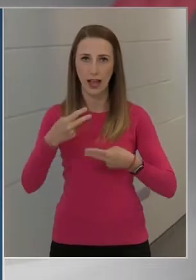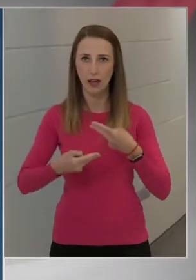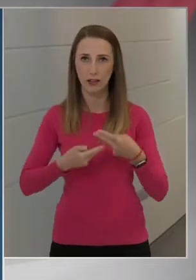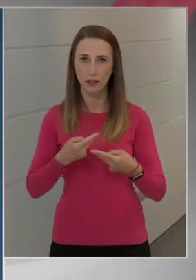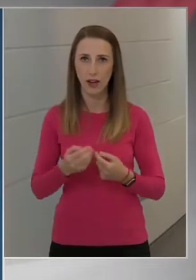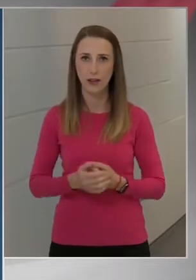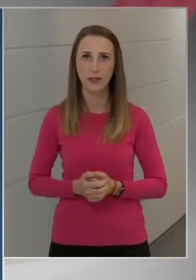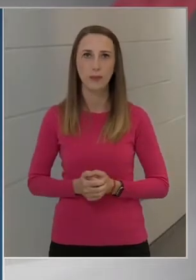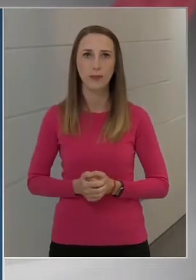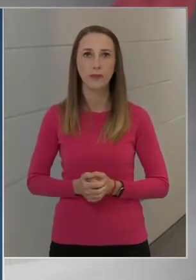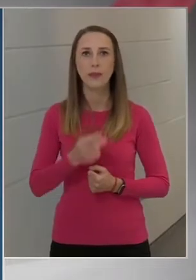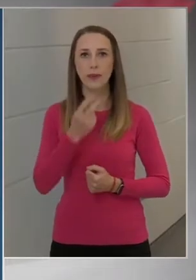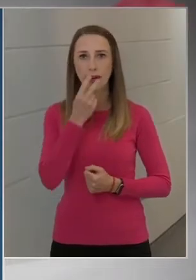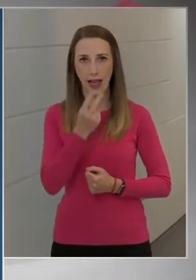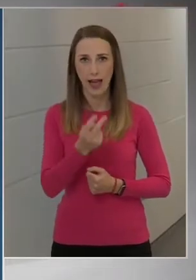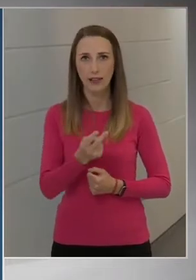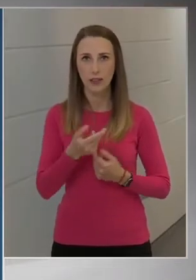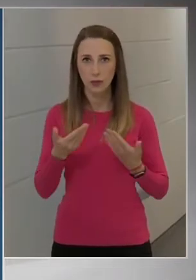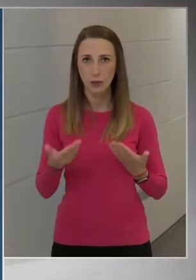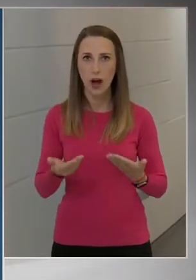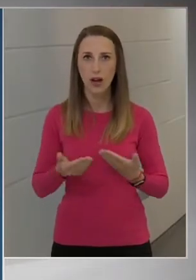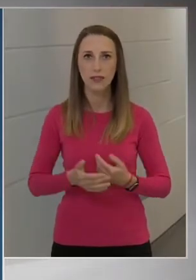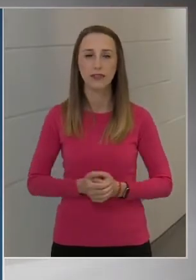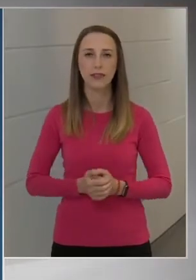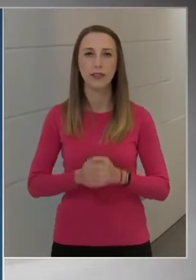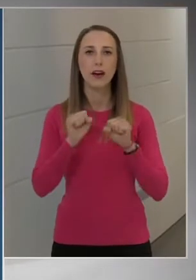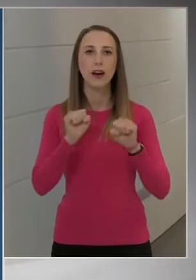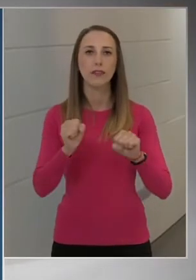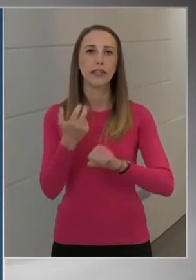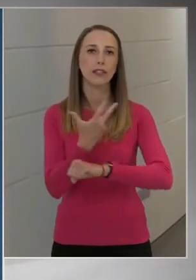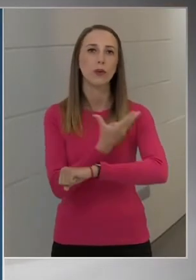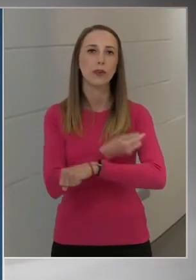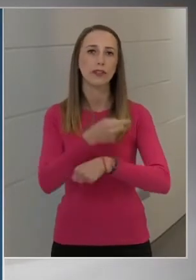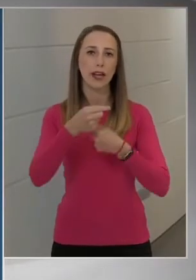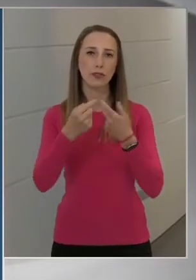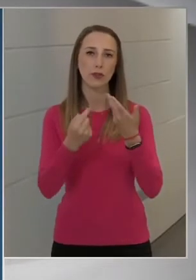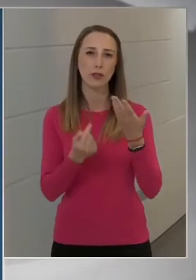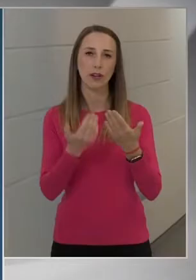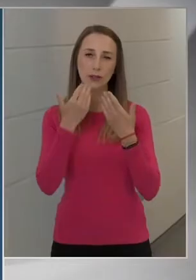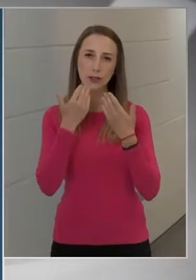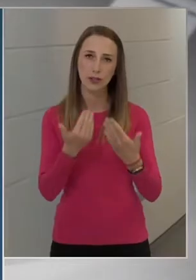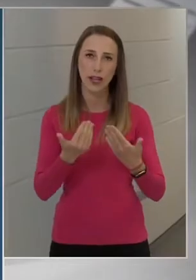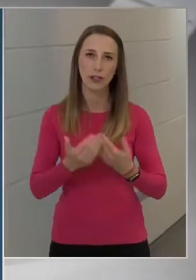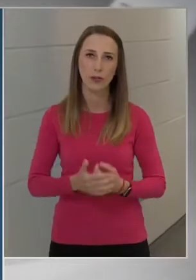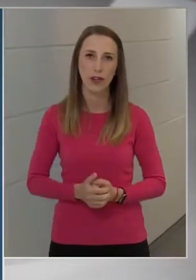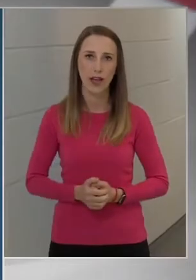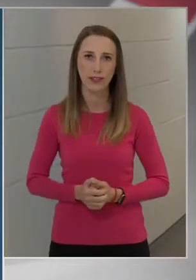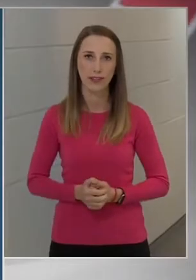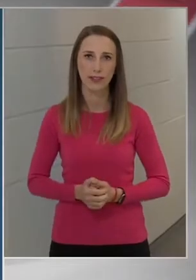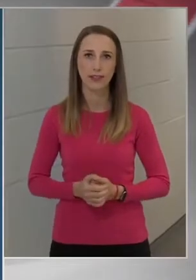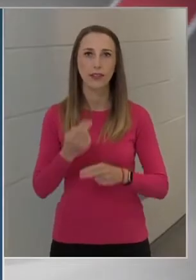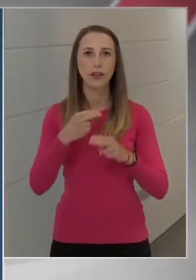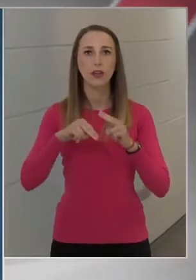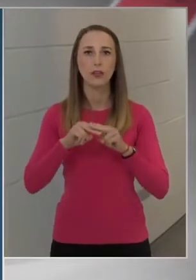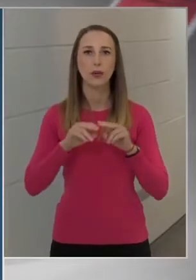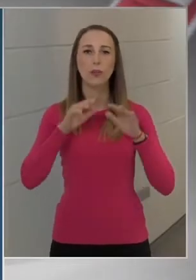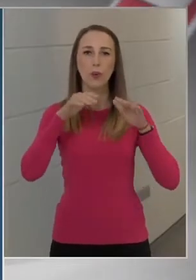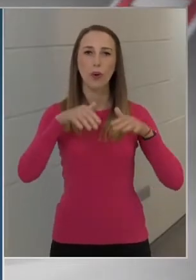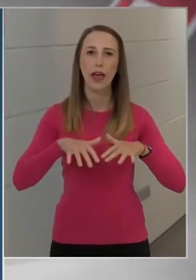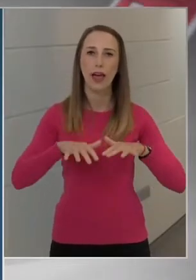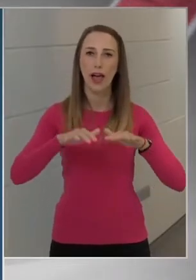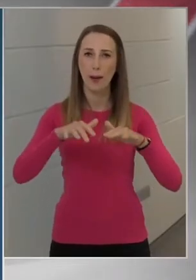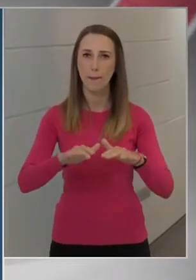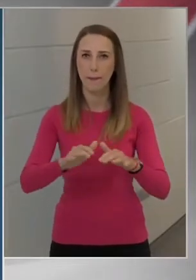Látható az, hogy a védőoltásoknak köszönhetően több hullámban